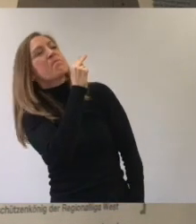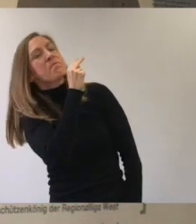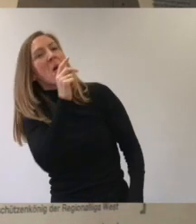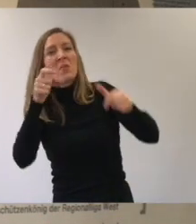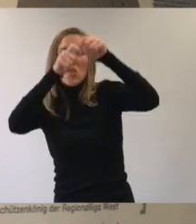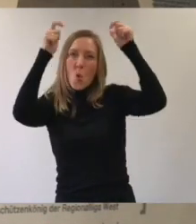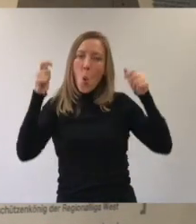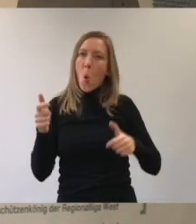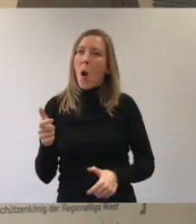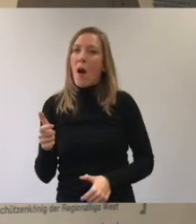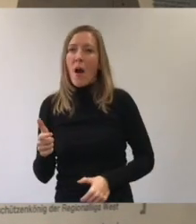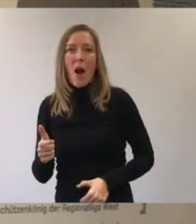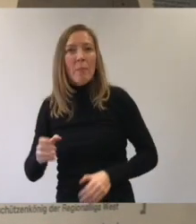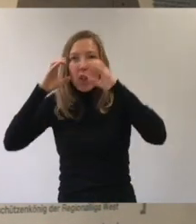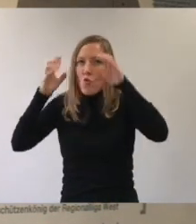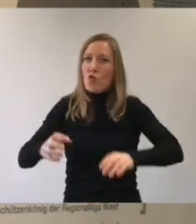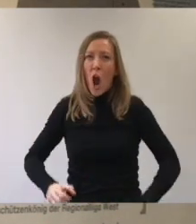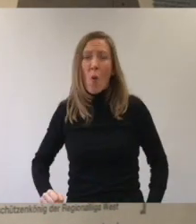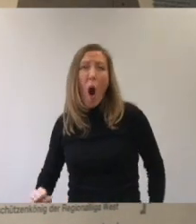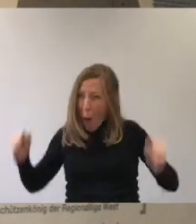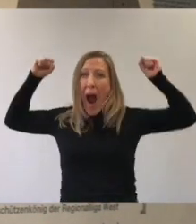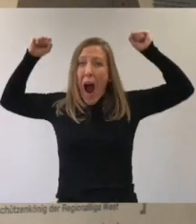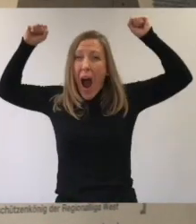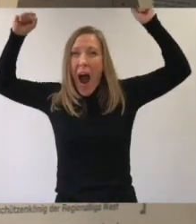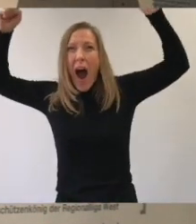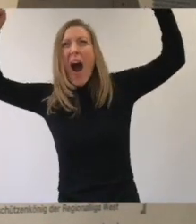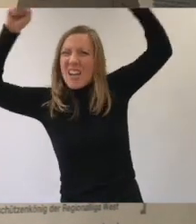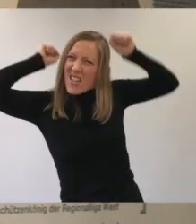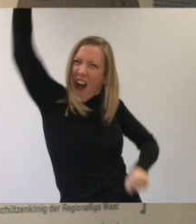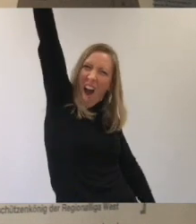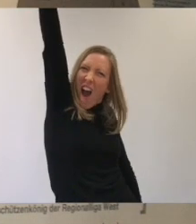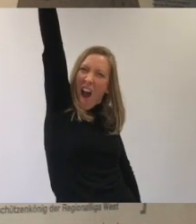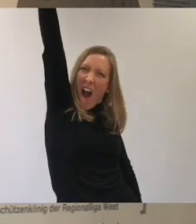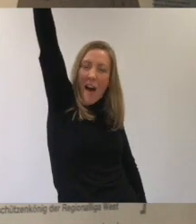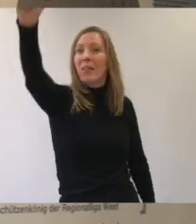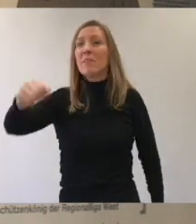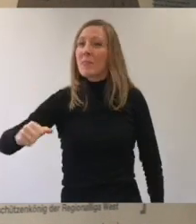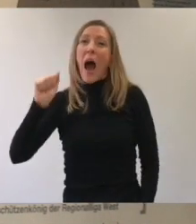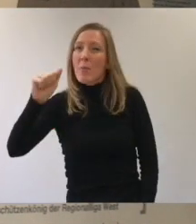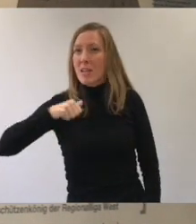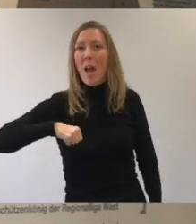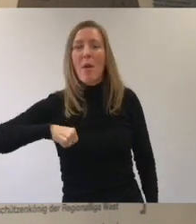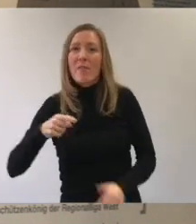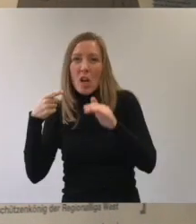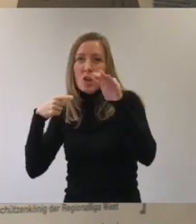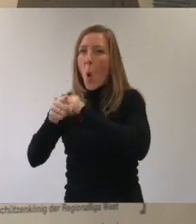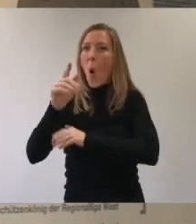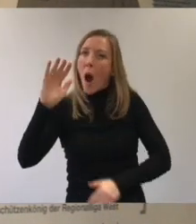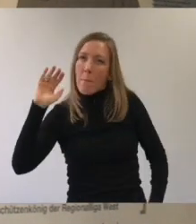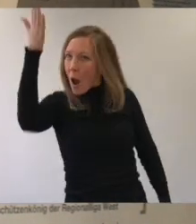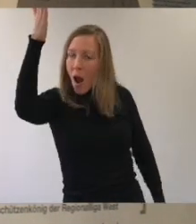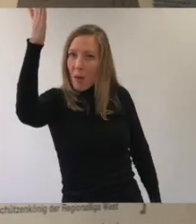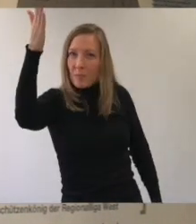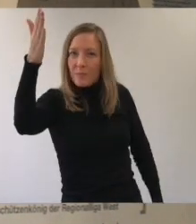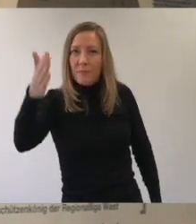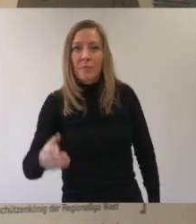Tor. Die Zuschauer springen von ihren Sitzen auf und strecken ihre Arme in die Luft. Arminia Bielefeld hat ein Tor